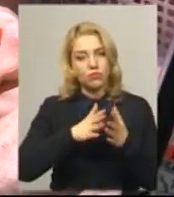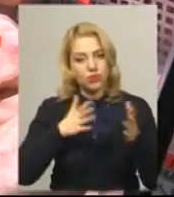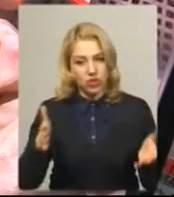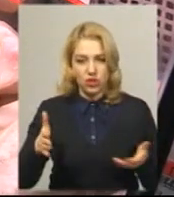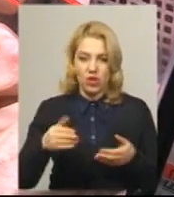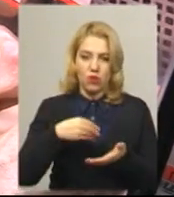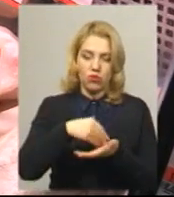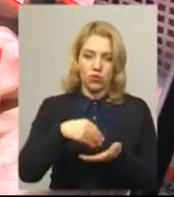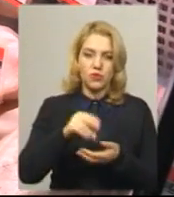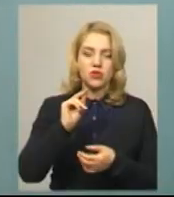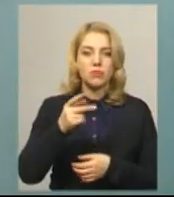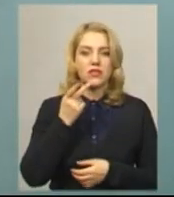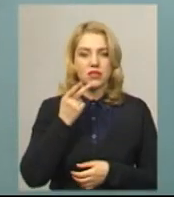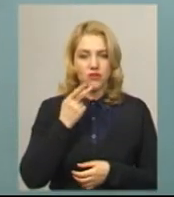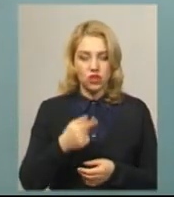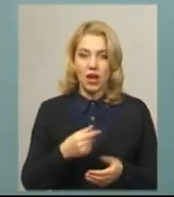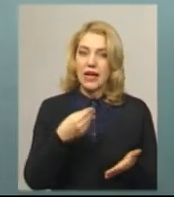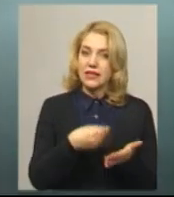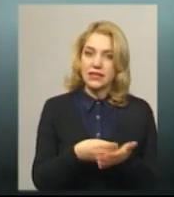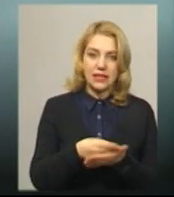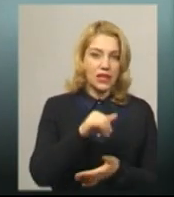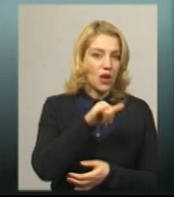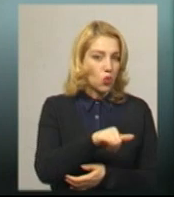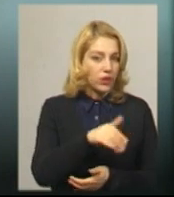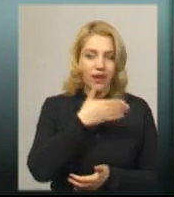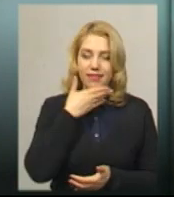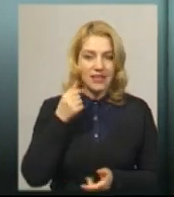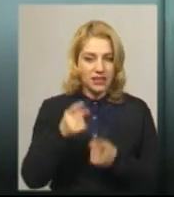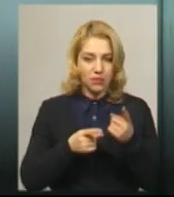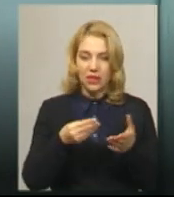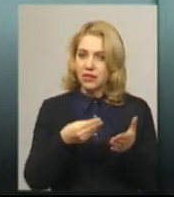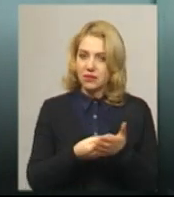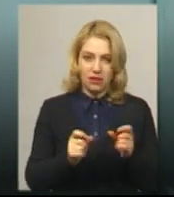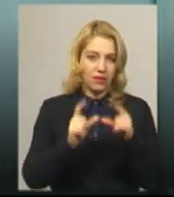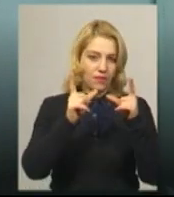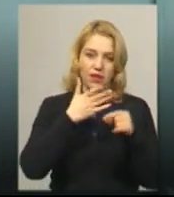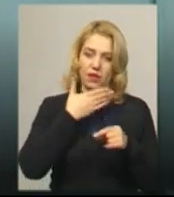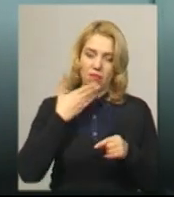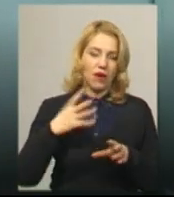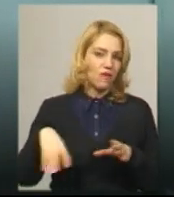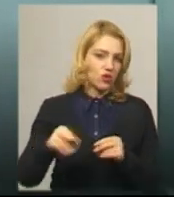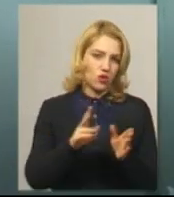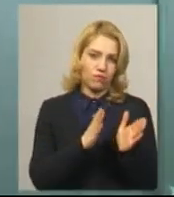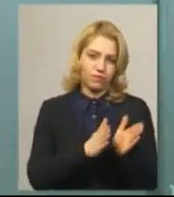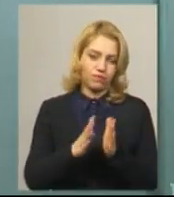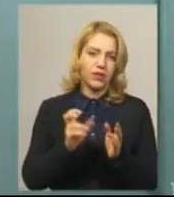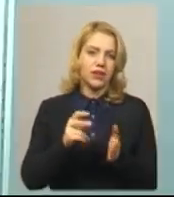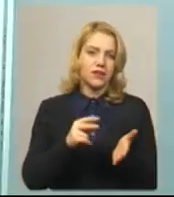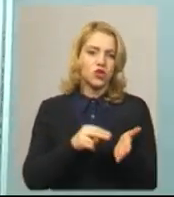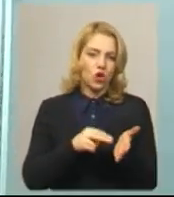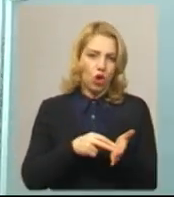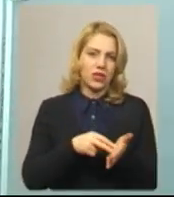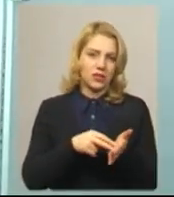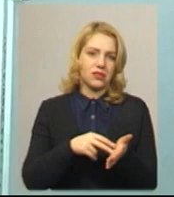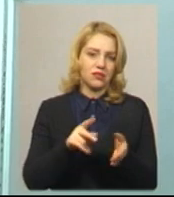зазвичай, ціни на продукцію у них поки не змінилися. Ціни не піднялися, все стоїть на своєму місці, не дорожче поки нічого.